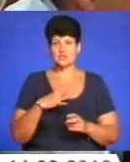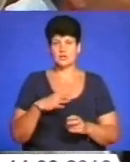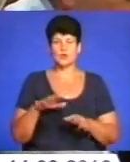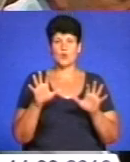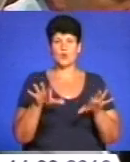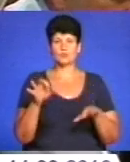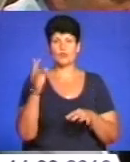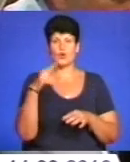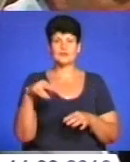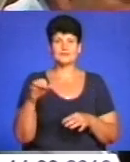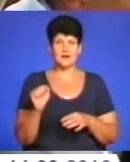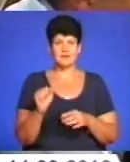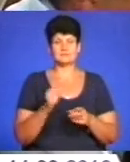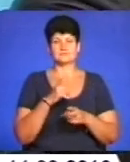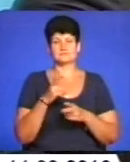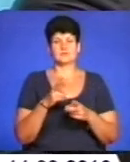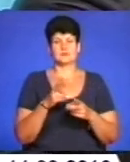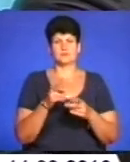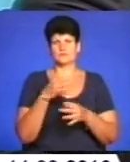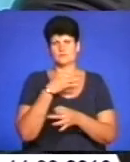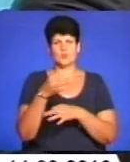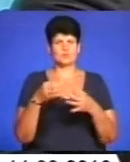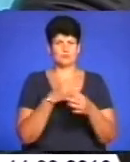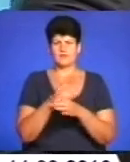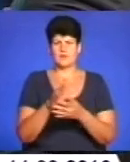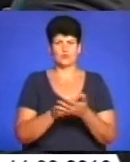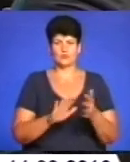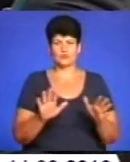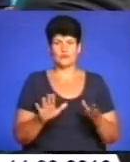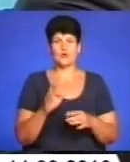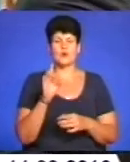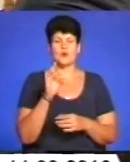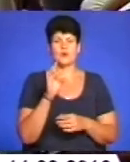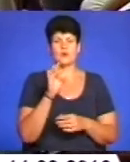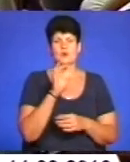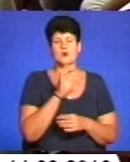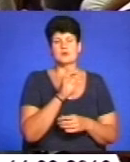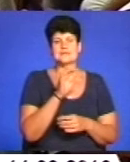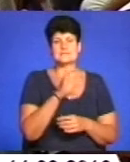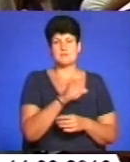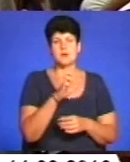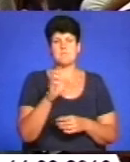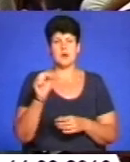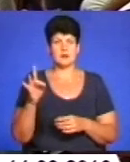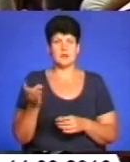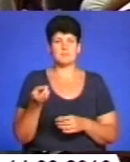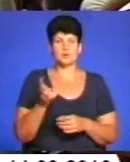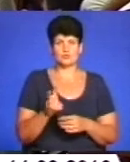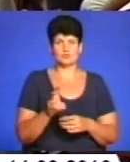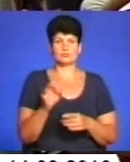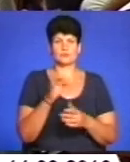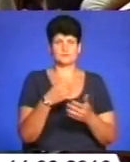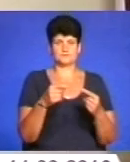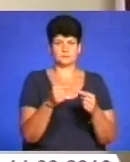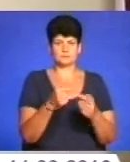ОДА, дискусії не продовжували. Степан Барна прийшов до активістів з підготовленими цифрами про зроблену роботу. Його дані